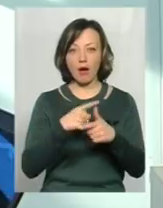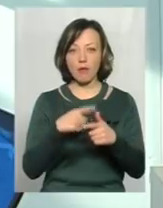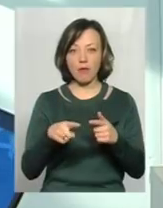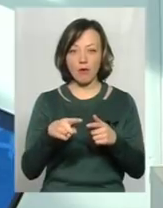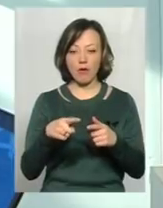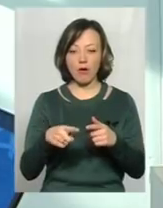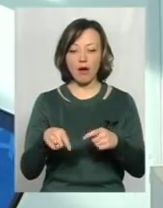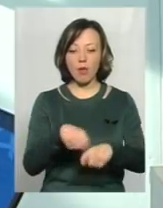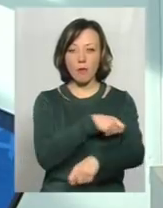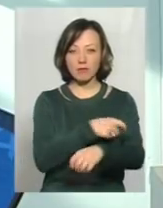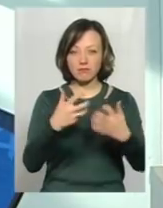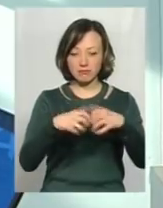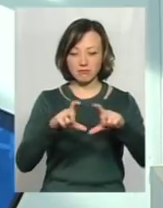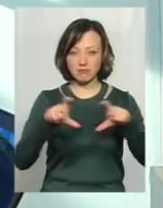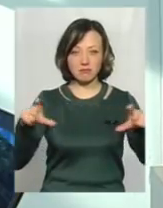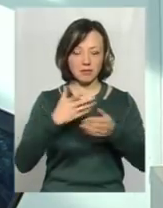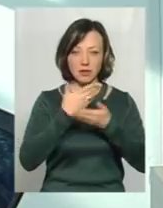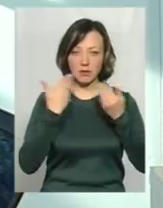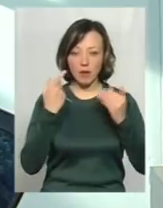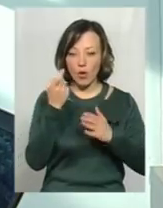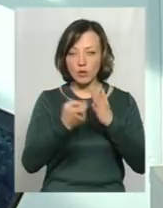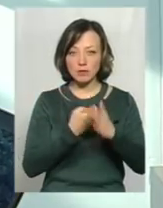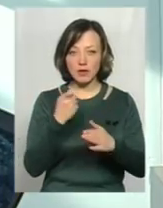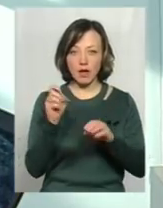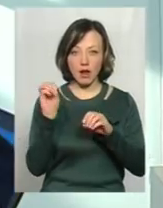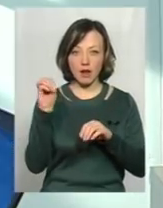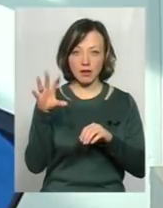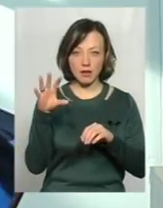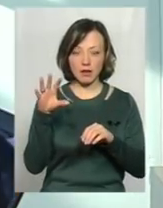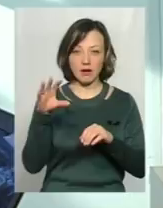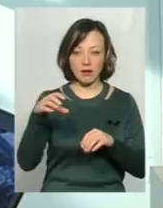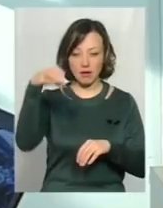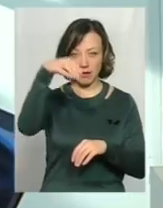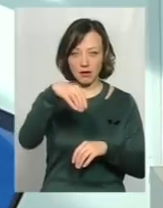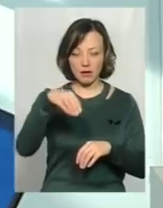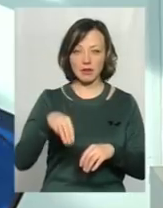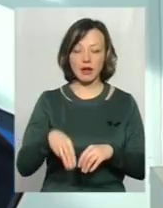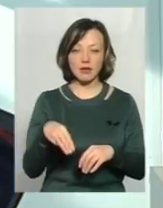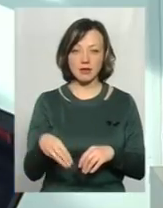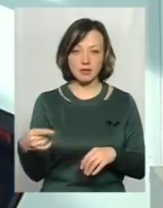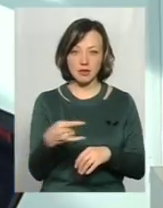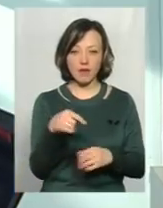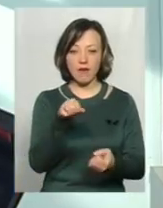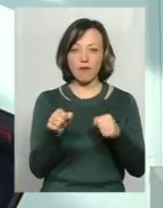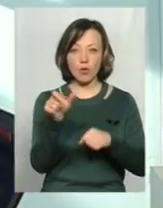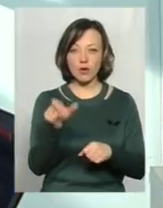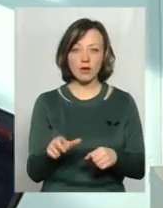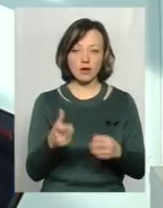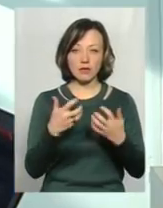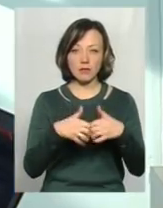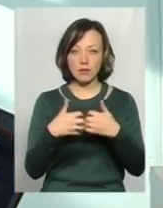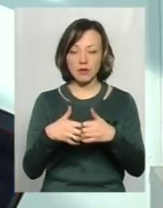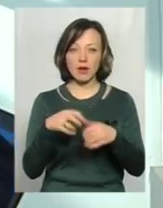розпізнавального ліхтаря таксі. По-друге, це водій не прийшов, механіка,